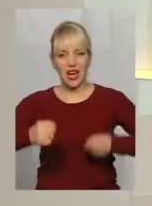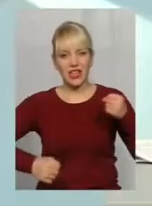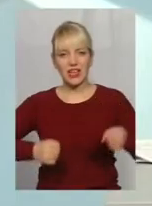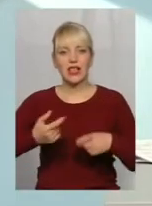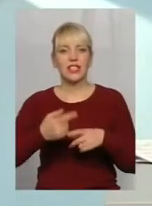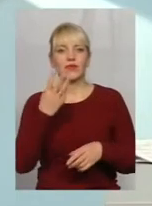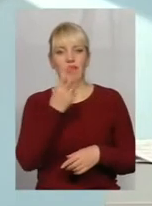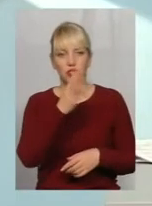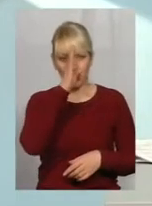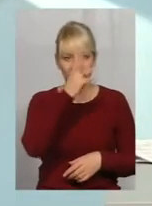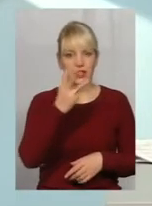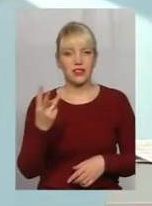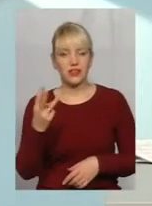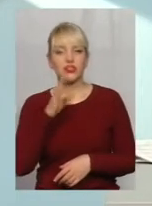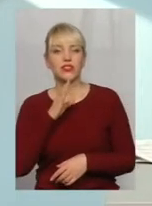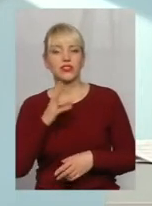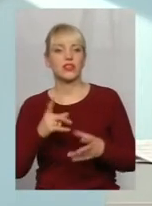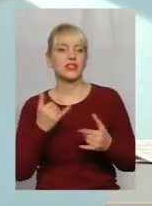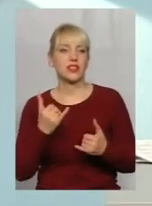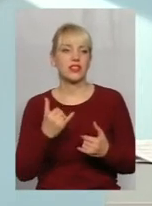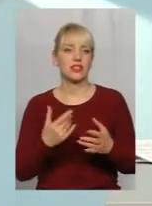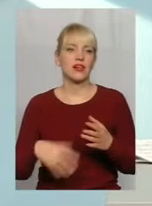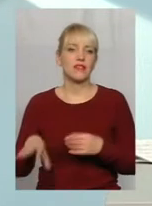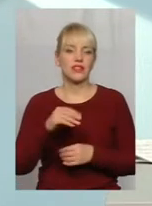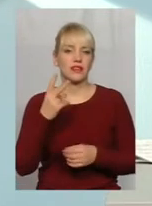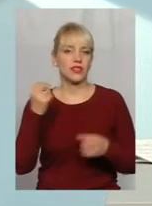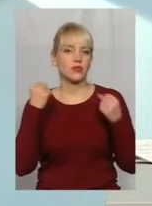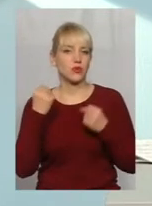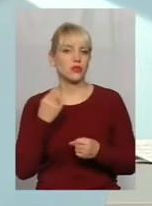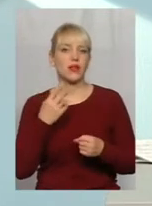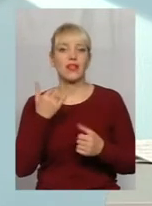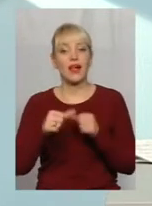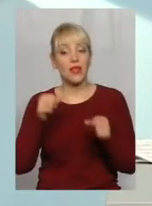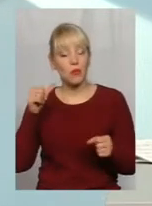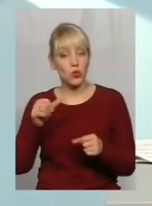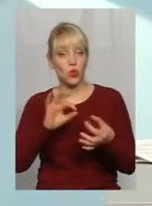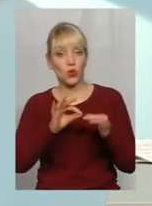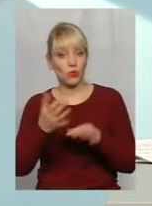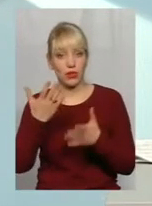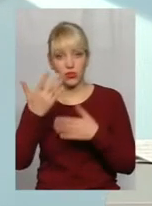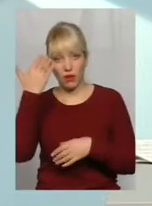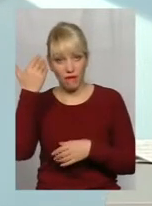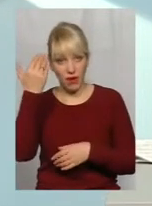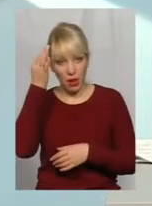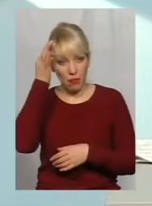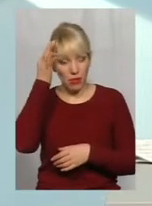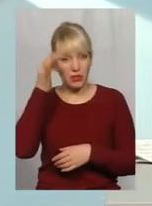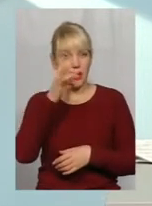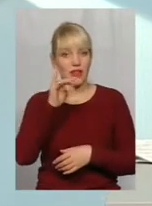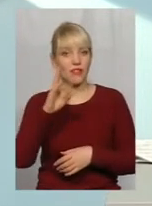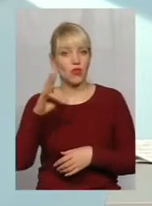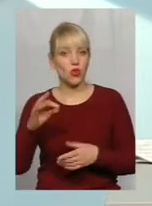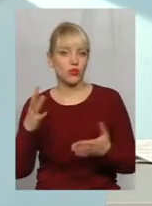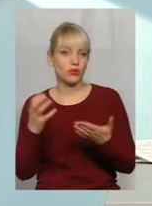вся команда України – два спортсмена. А на минулій Олімпіаді, якщо ви пам'ятаєте, рівненчани двоє